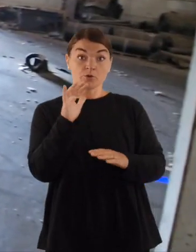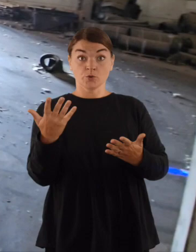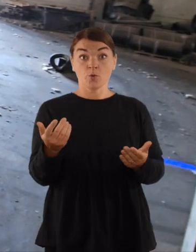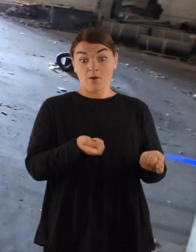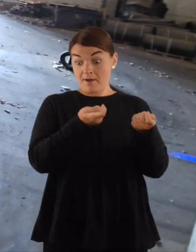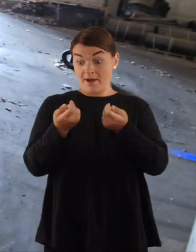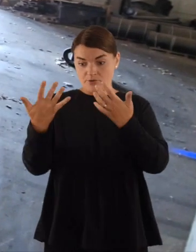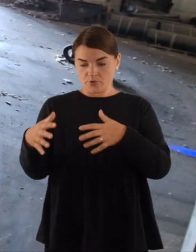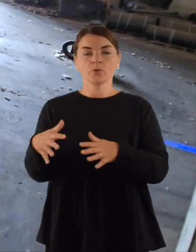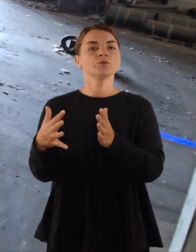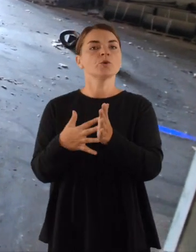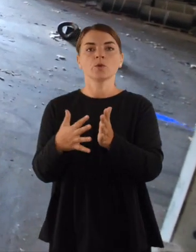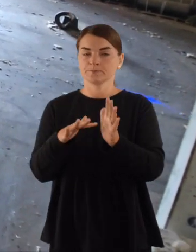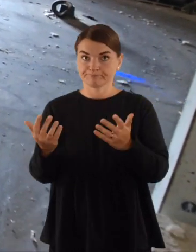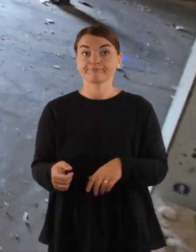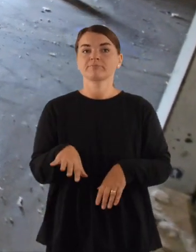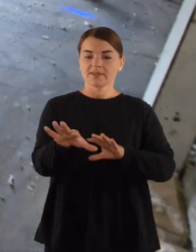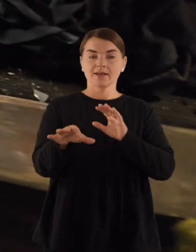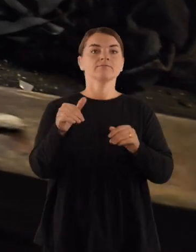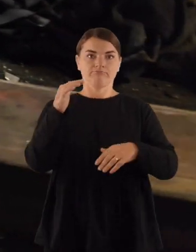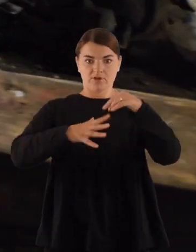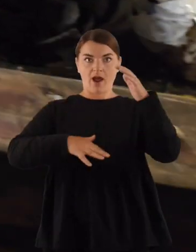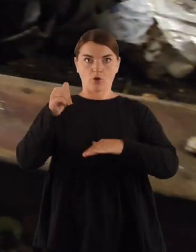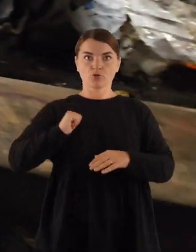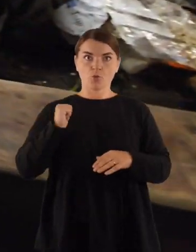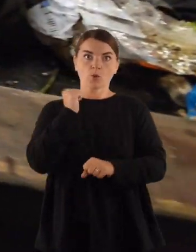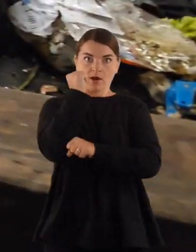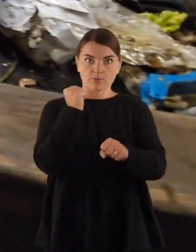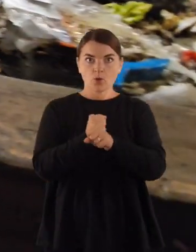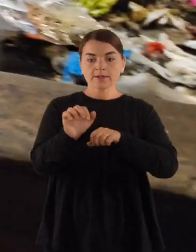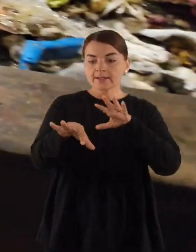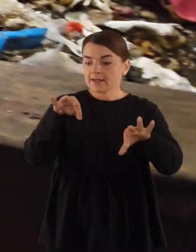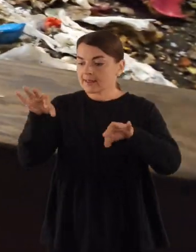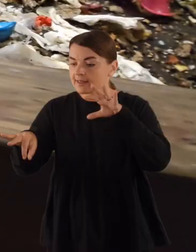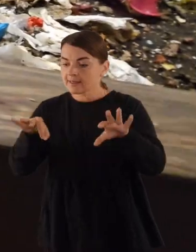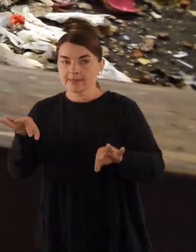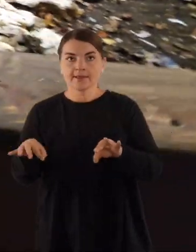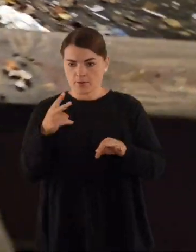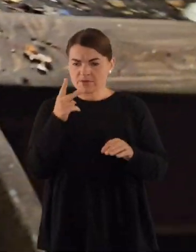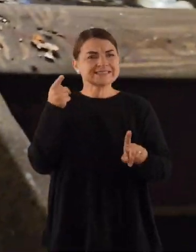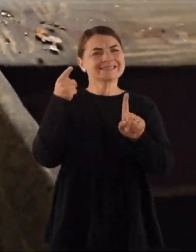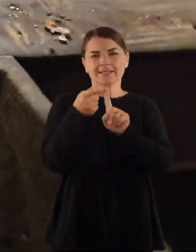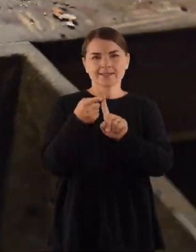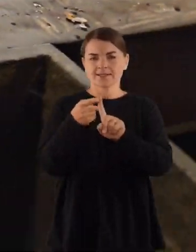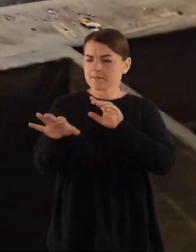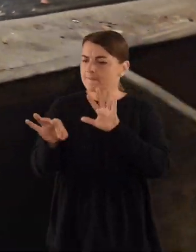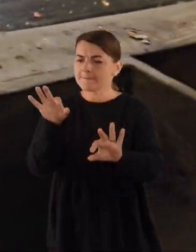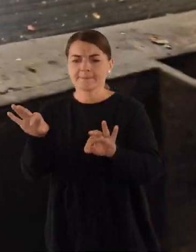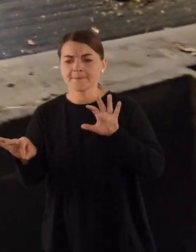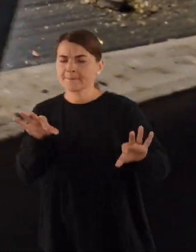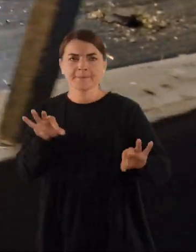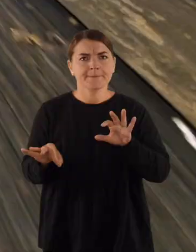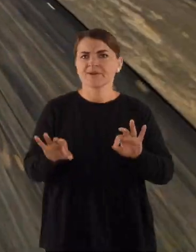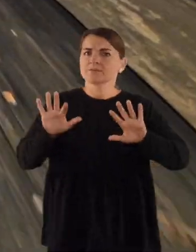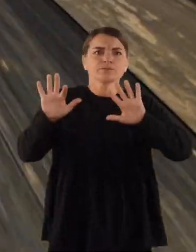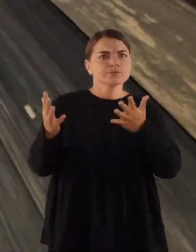mūsų gamyklą. Pirmiausia, atliekos yra atskiriamos rankiniu būdu. Tai yra darbuotojai, kurių turi labai konkrėtų tikslą atrinkti kažkokią tai